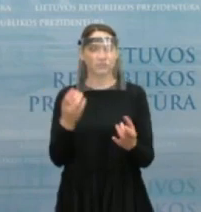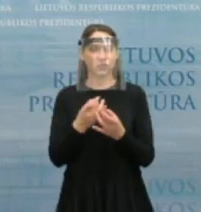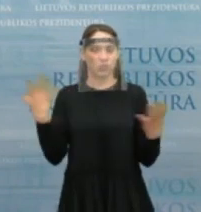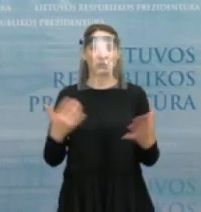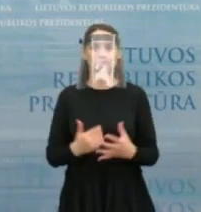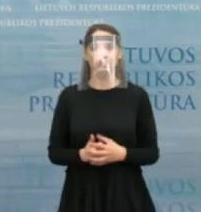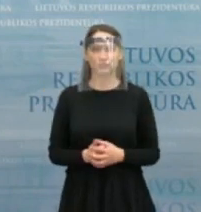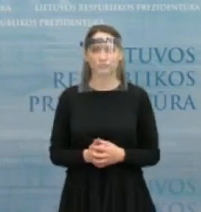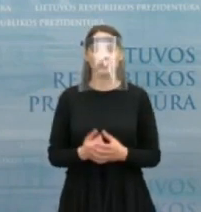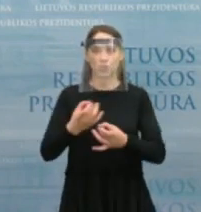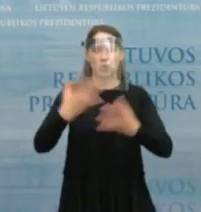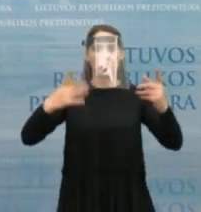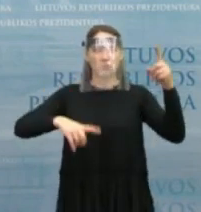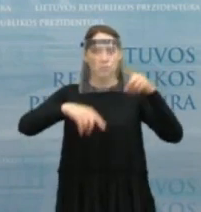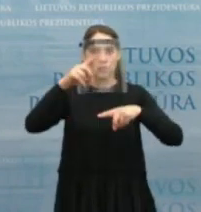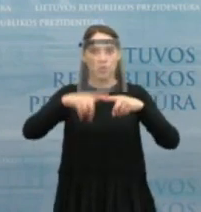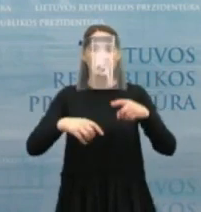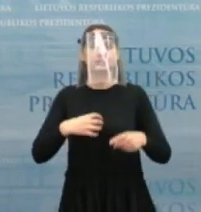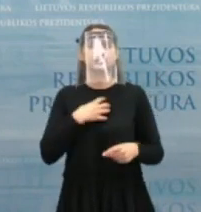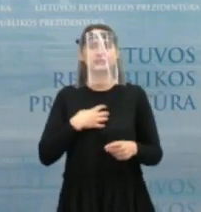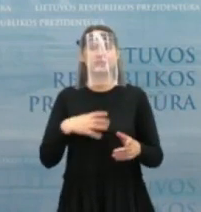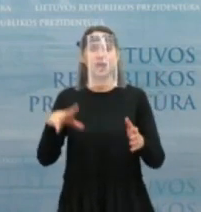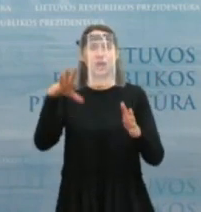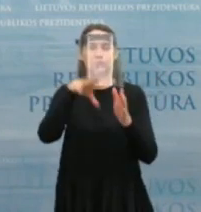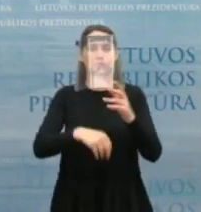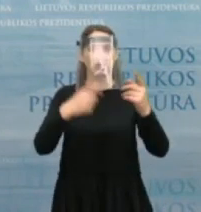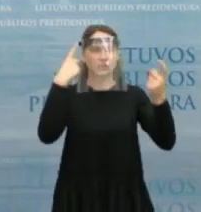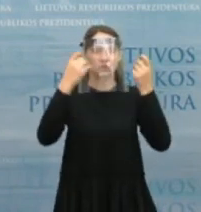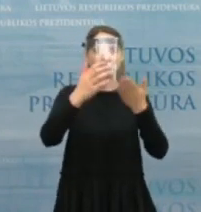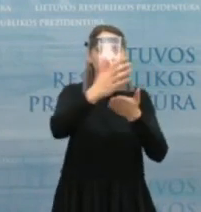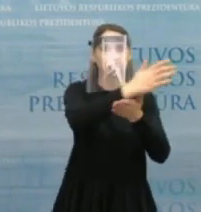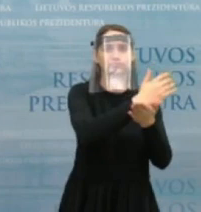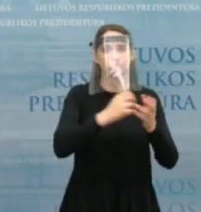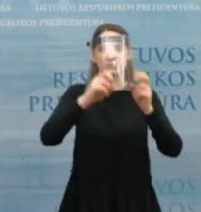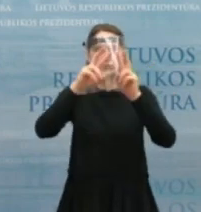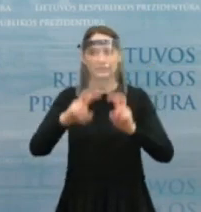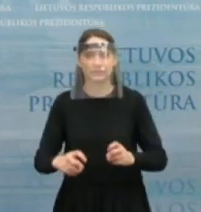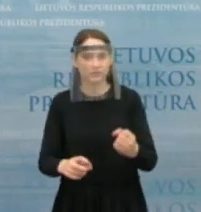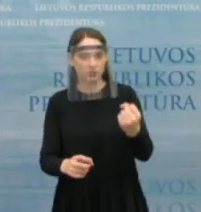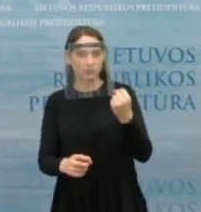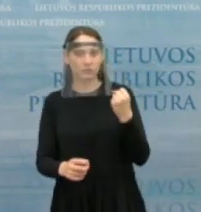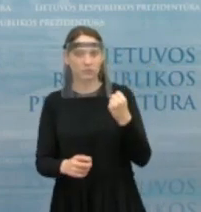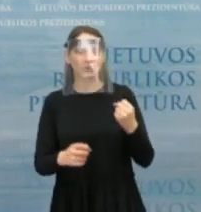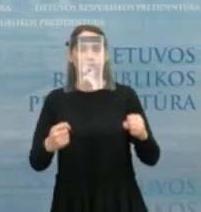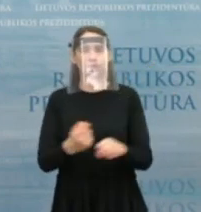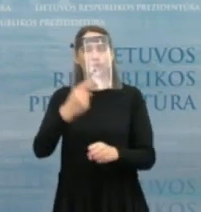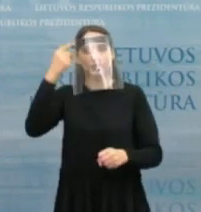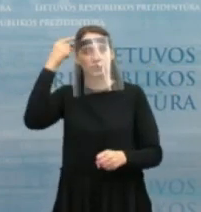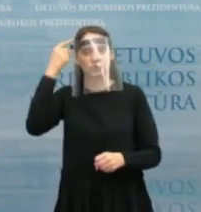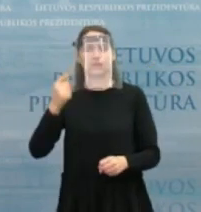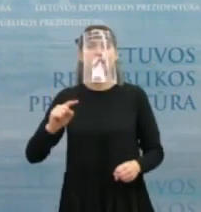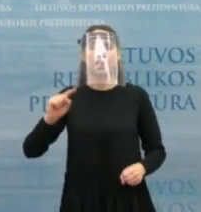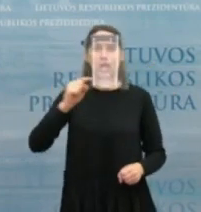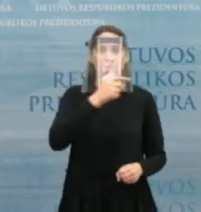kultūros politika turi būti grįsta duomenėmis ir tyrimais. Turi būti labai aiškiai žinoma ir matuojama, kokią ekonominę,